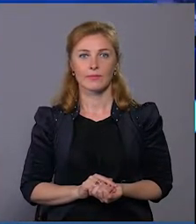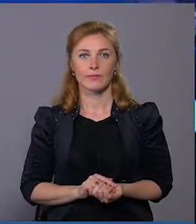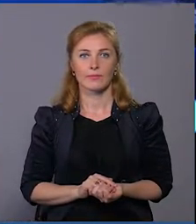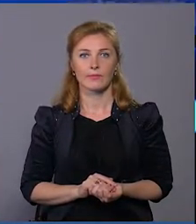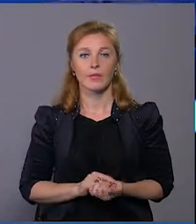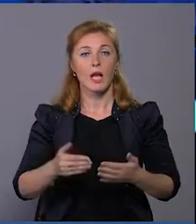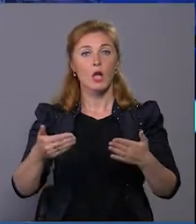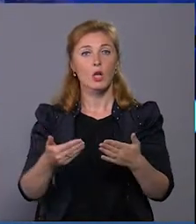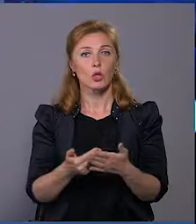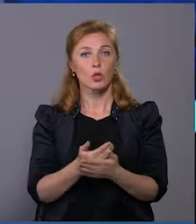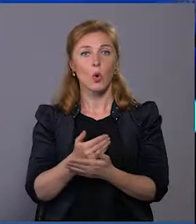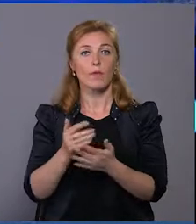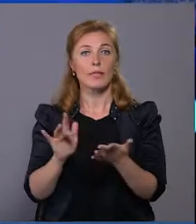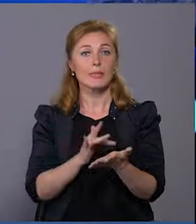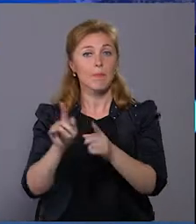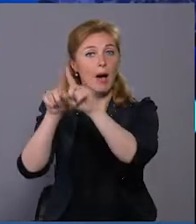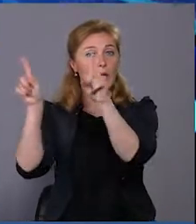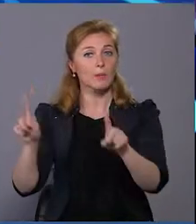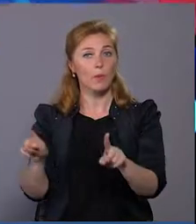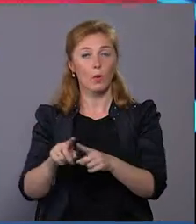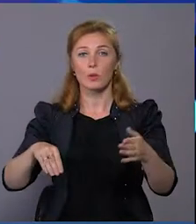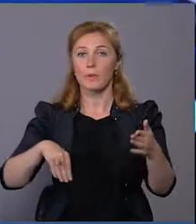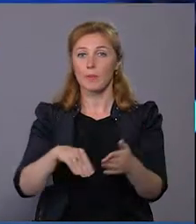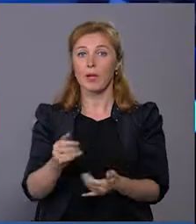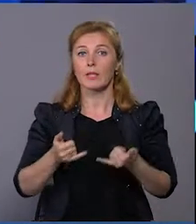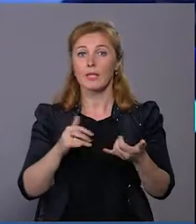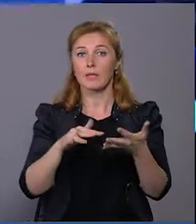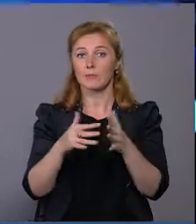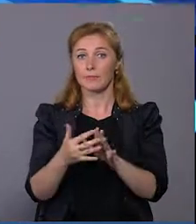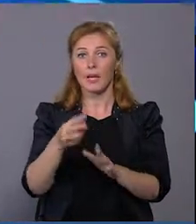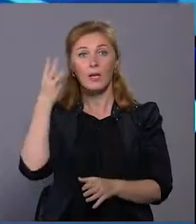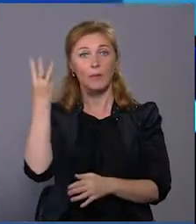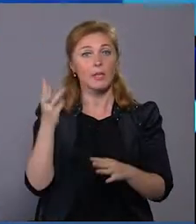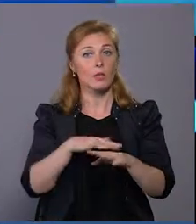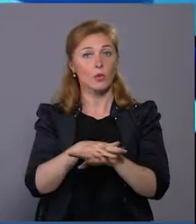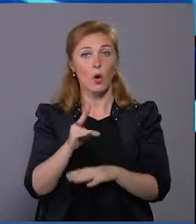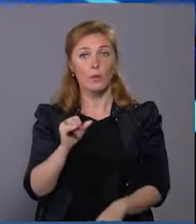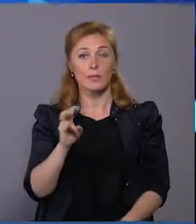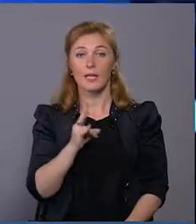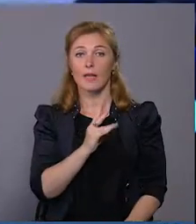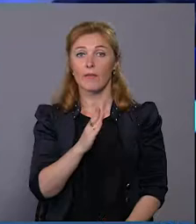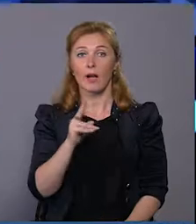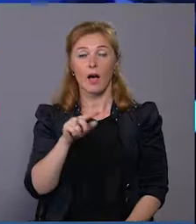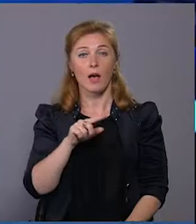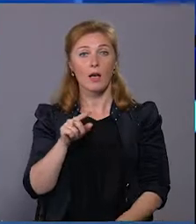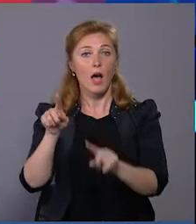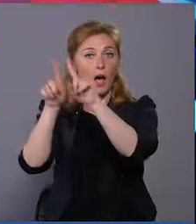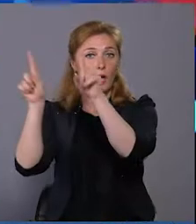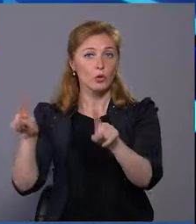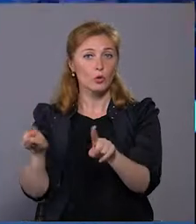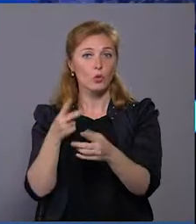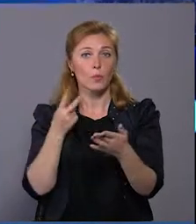Нові смартборди придбали для сільських шкіл Хмельницької громади. Копистинському НВК інтерактивну дошку